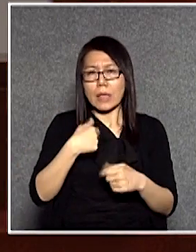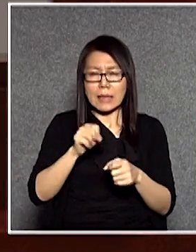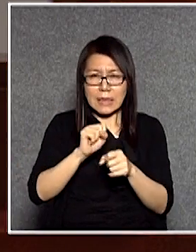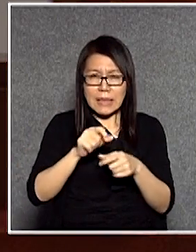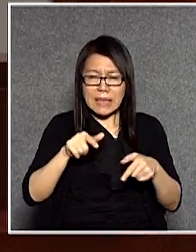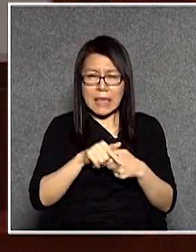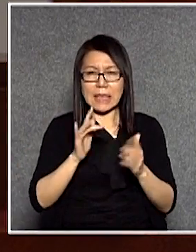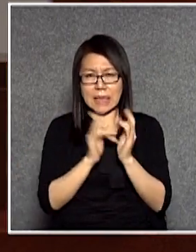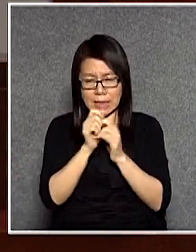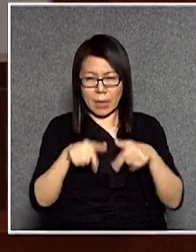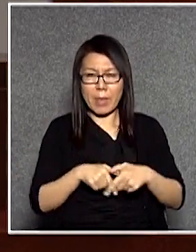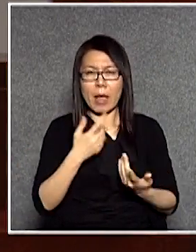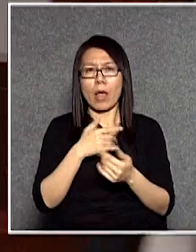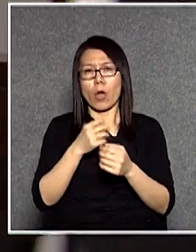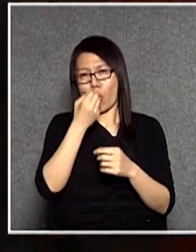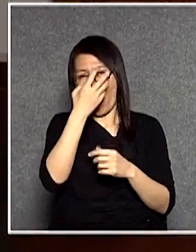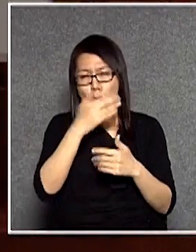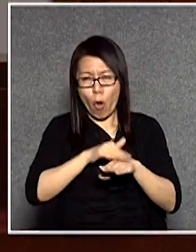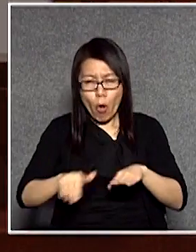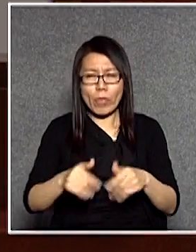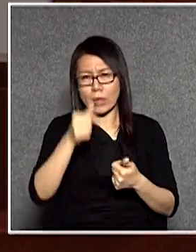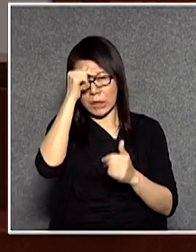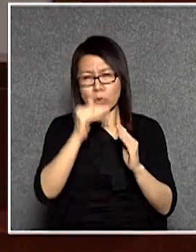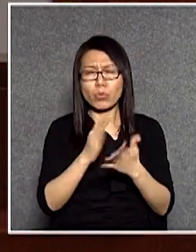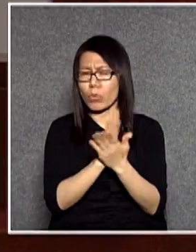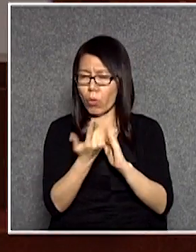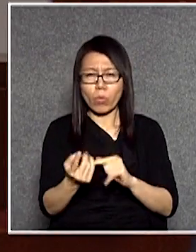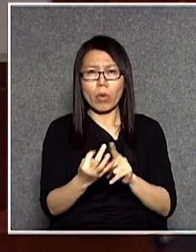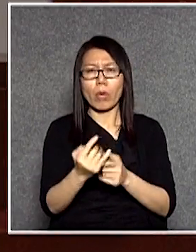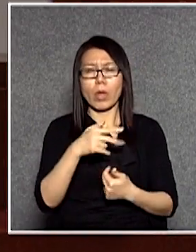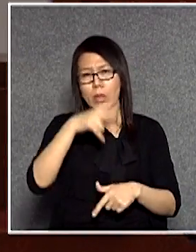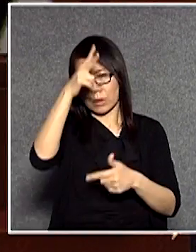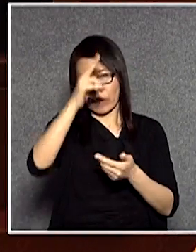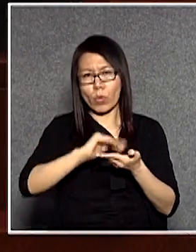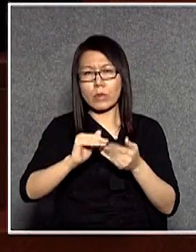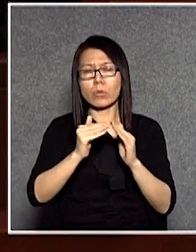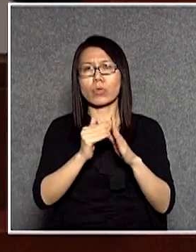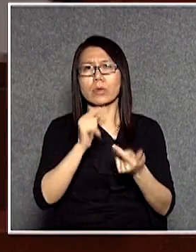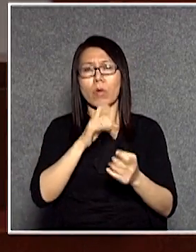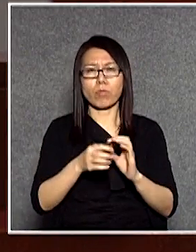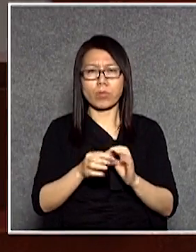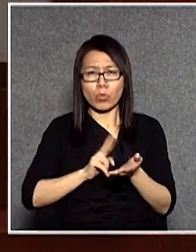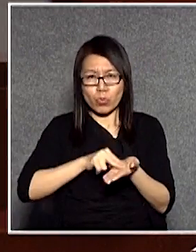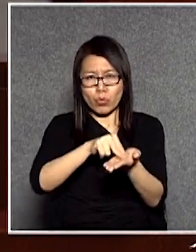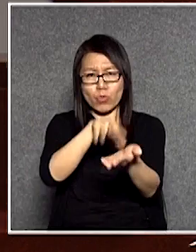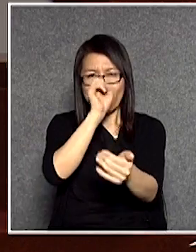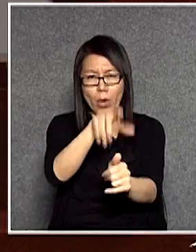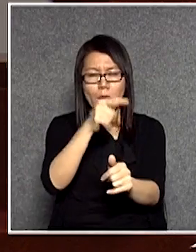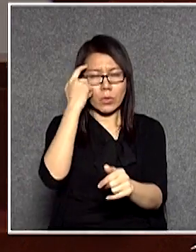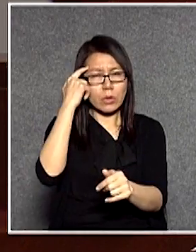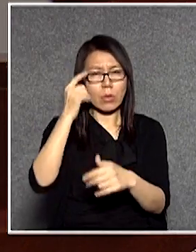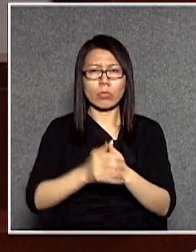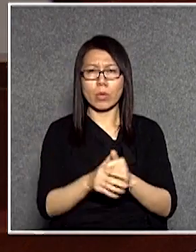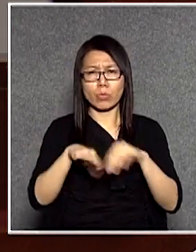荃灣港安醫院好了衛生署時候就說我們發了一些書面勸諭給他但那是